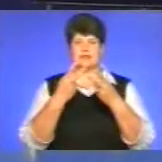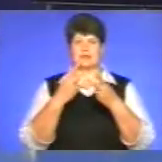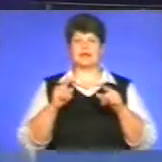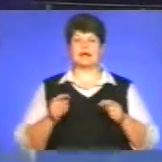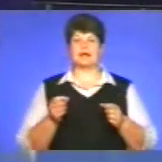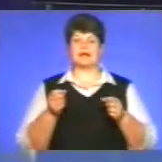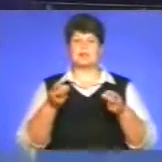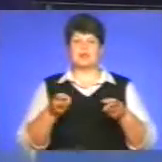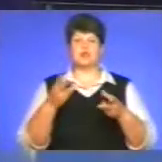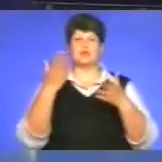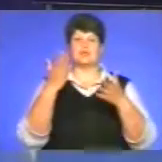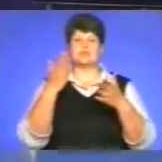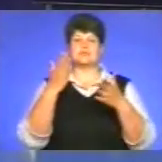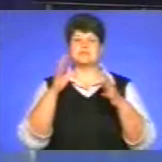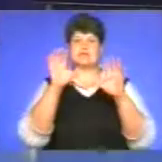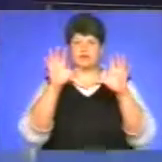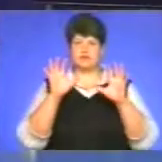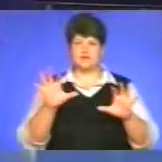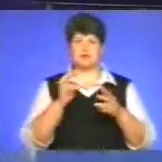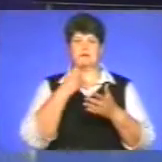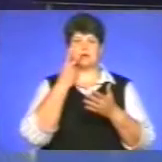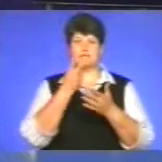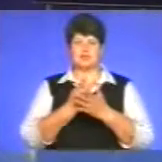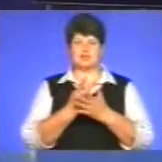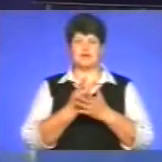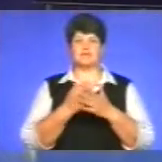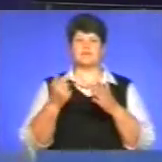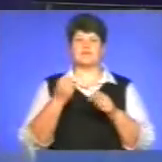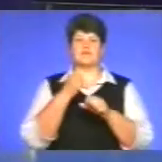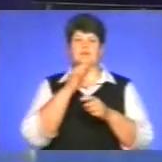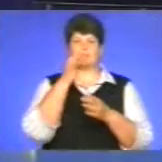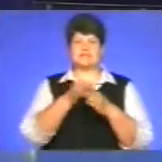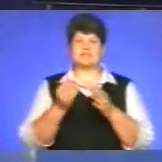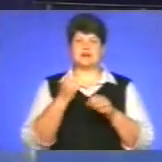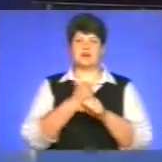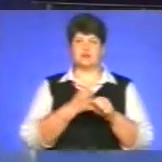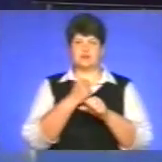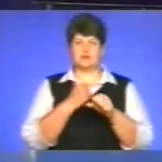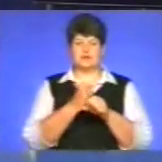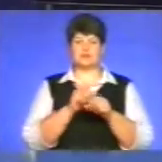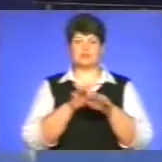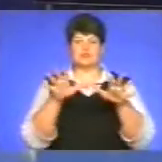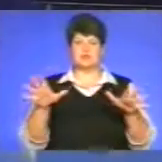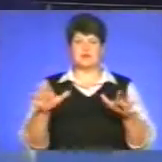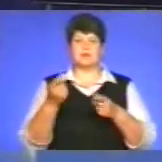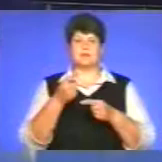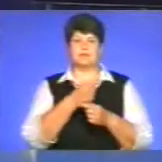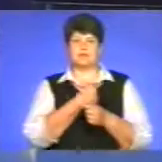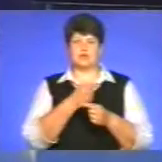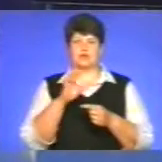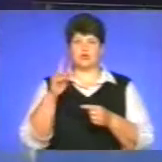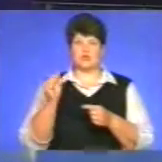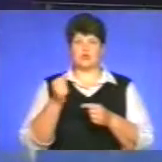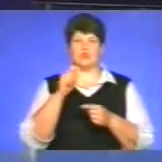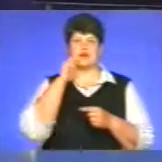кожній державі учасниці передбачити відповідальність за виготовлення та розповсюдження медичних контрафактів. До речі, Україна –